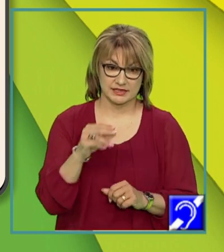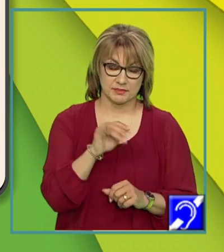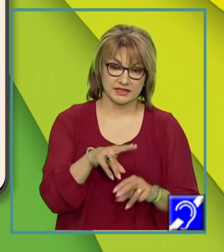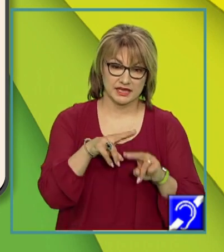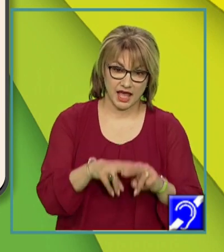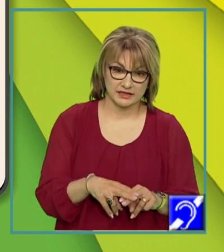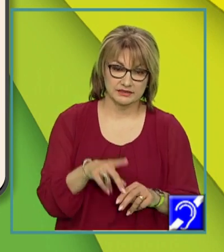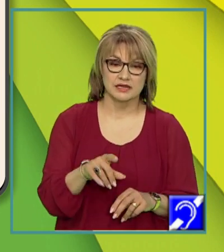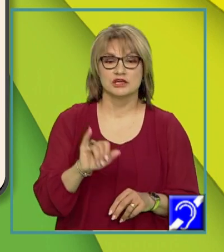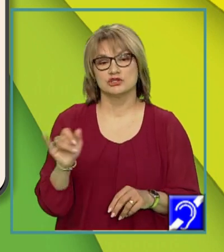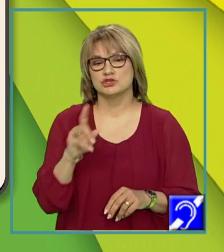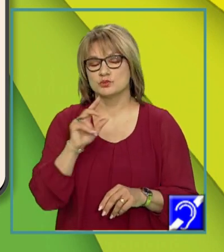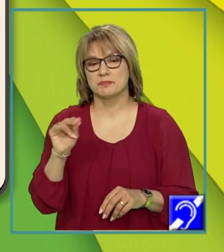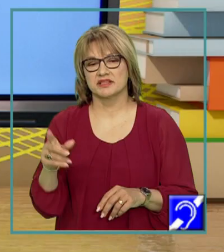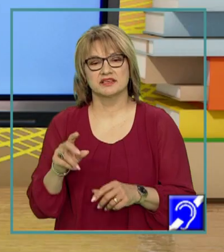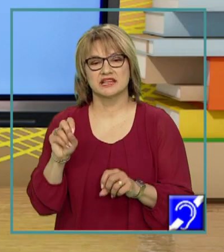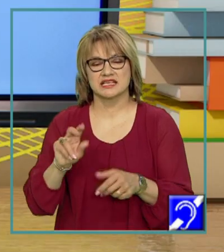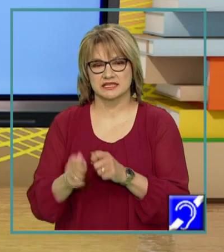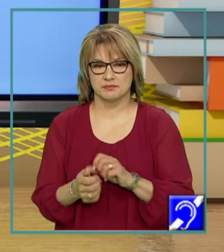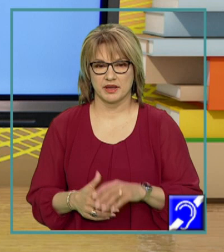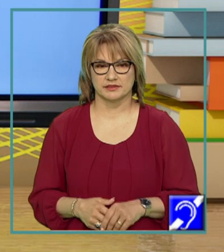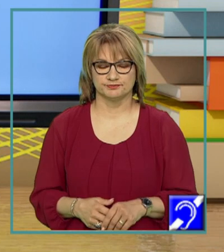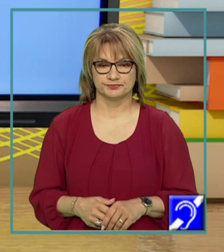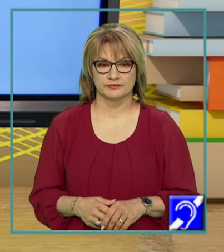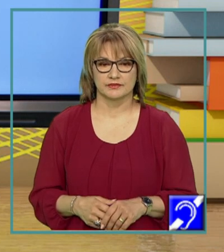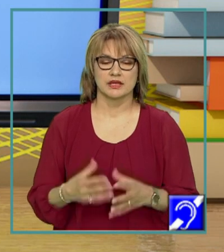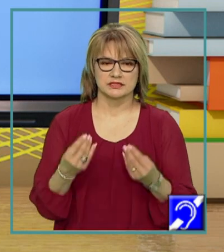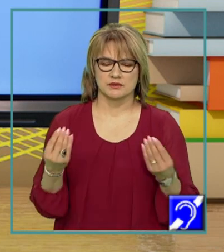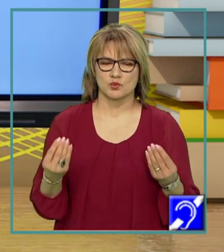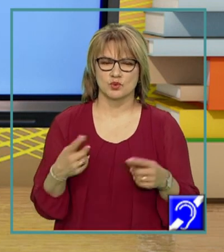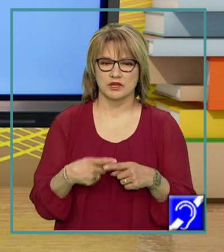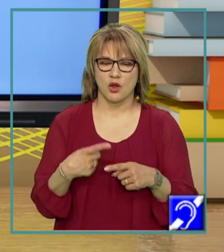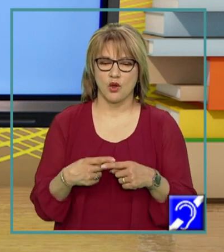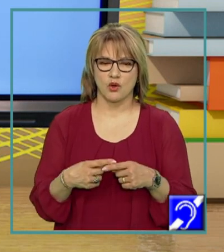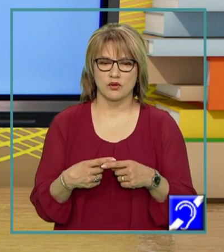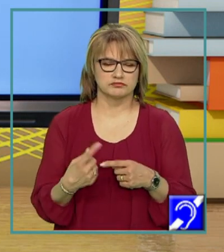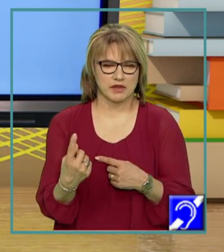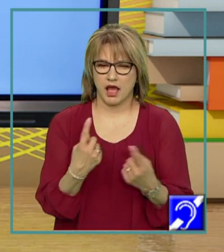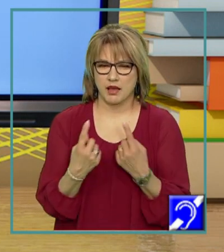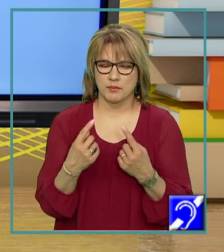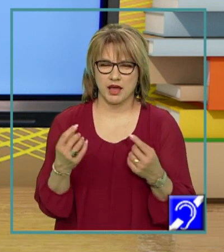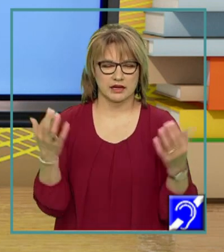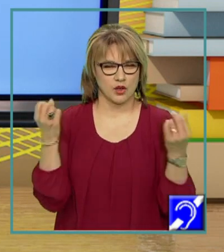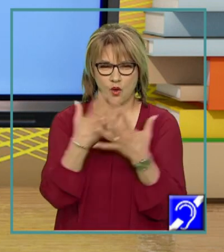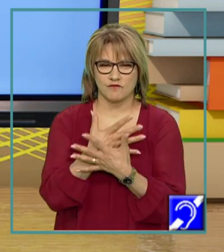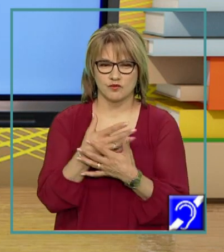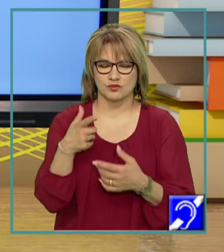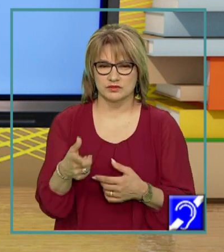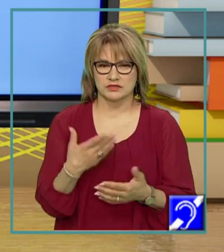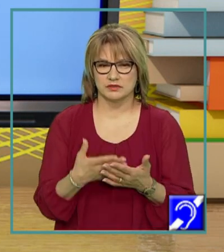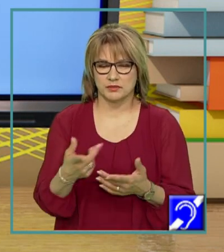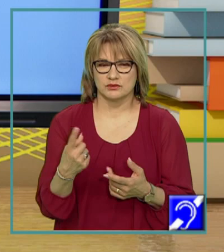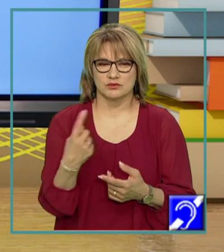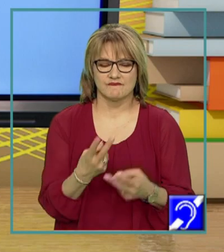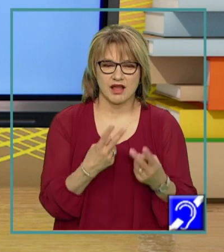rămâne și numele predicativ neschimbat. De foarte multe ori apar confuzii în a stabili valoarea predicativă sau